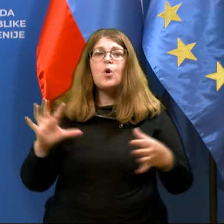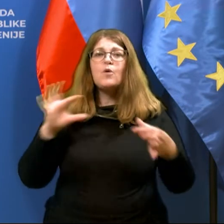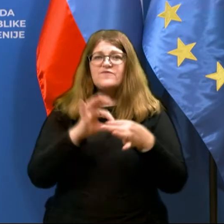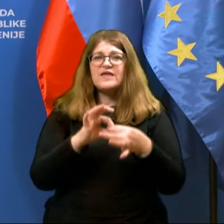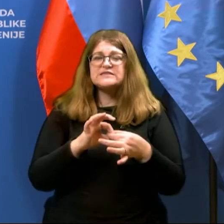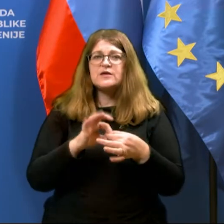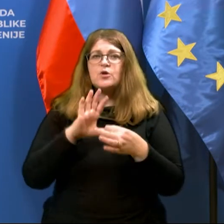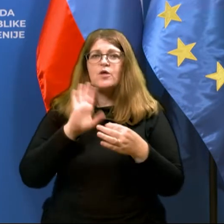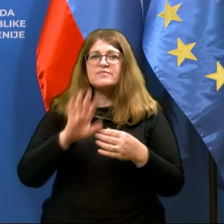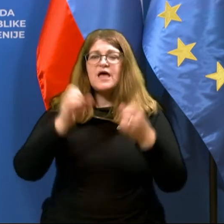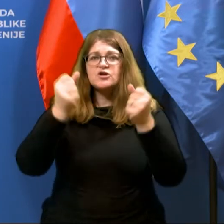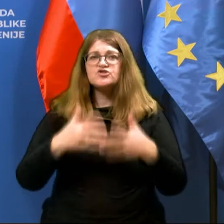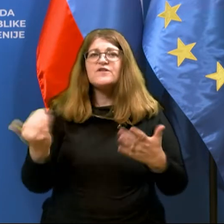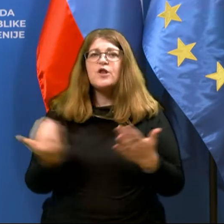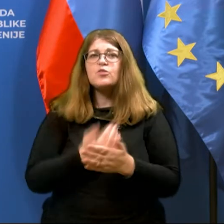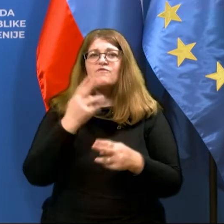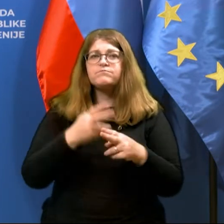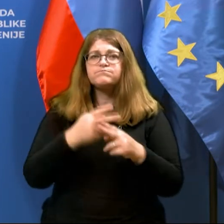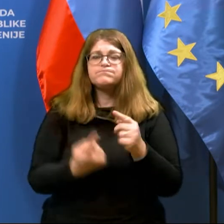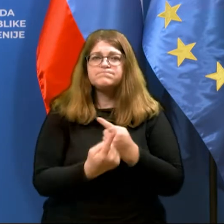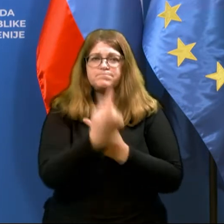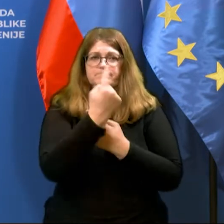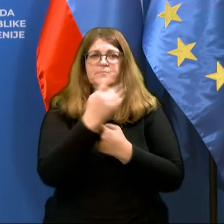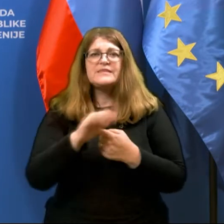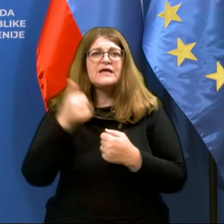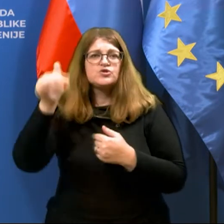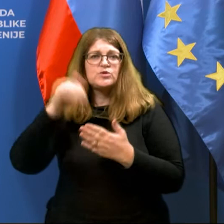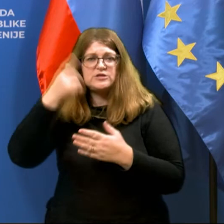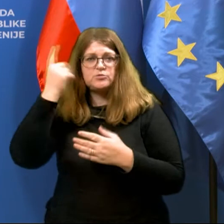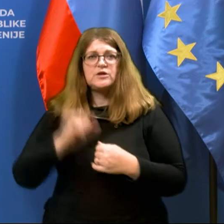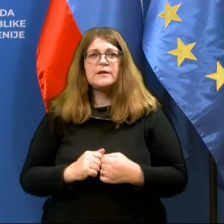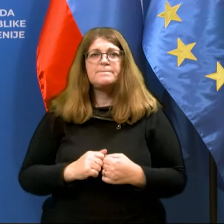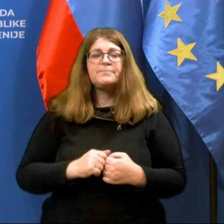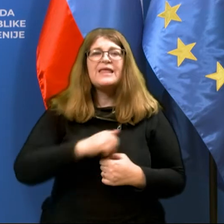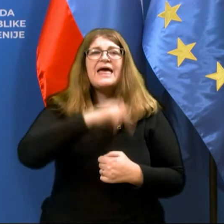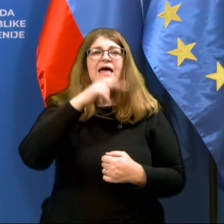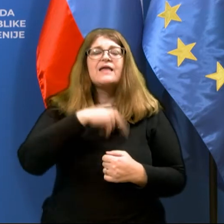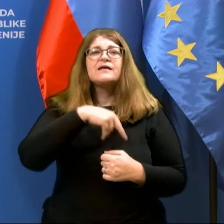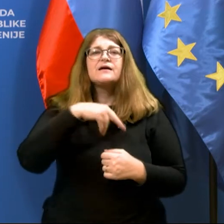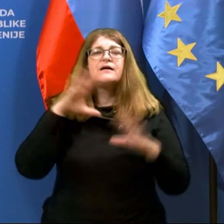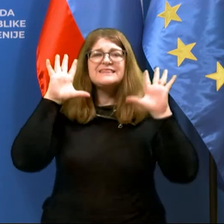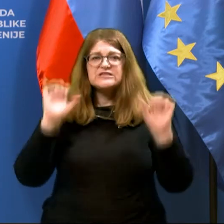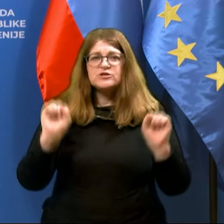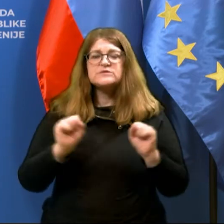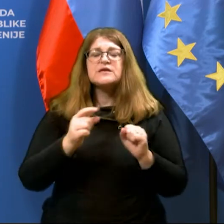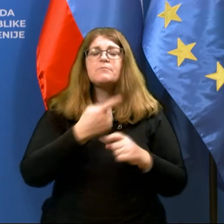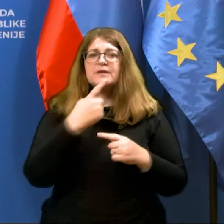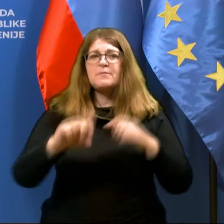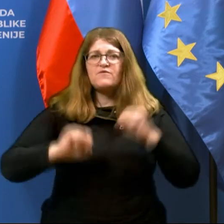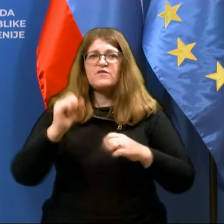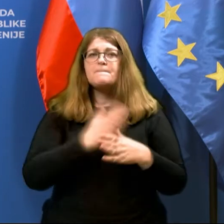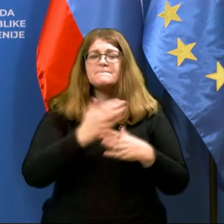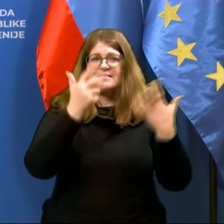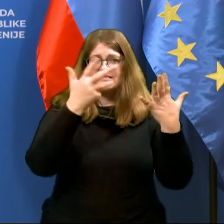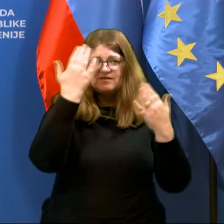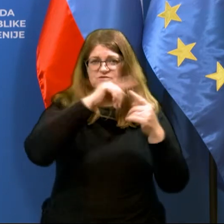število novo okuženih na 100 tisoč prebivalcev. Nizozemska velja prepoved gibanja od 21. do 4.